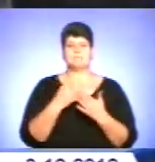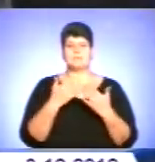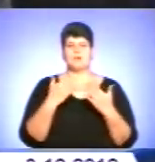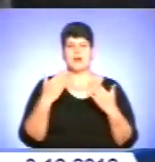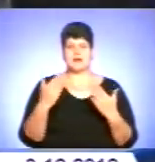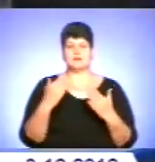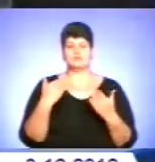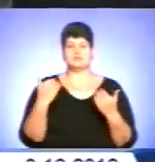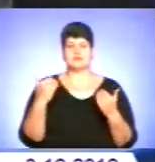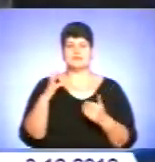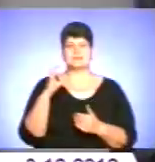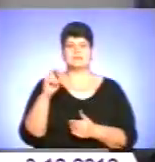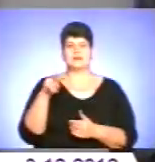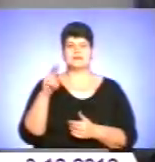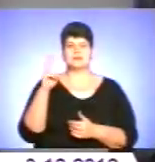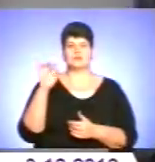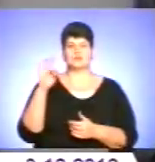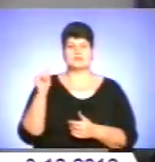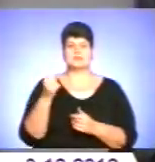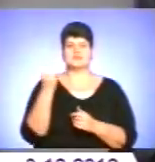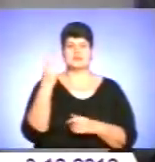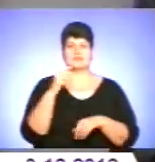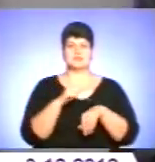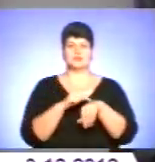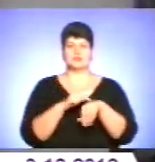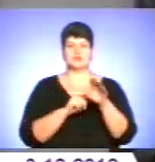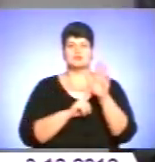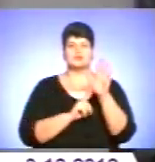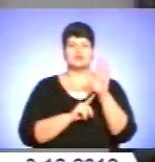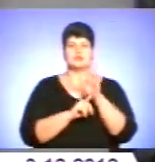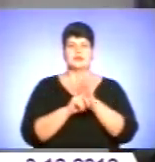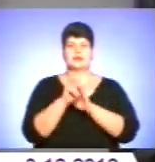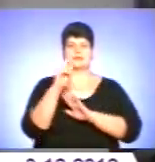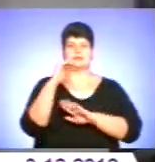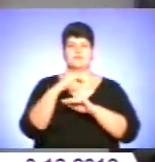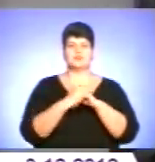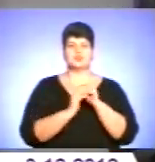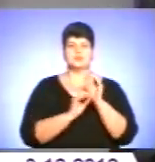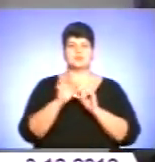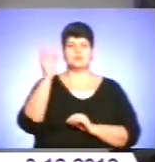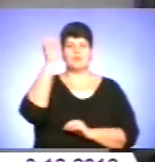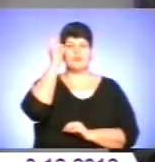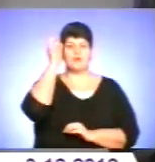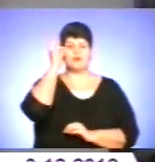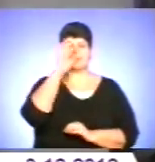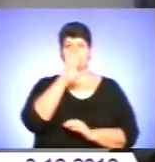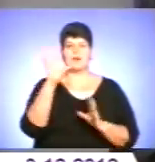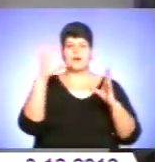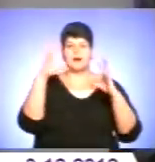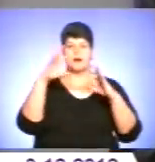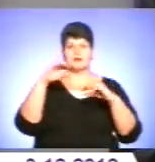садибу Леся Курбаса, де о 13-й годині розпочнеться такий вечір спогад, негаснуча пам'ять.